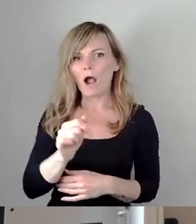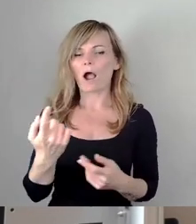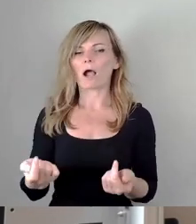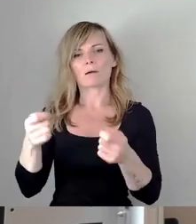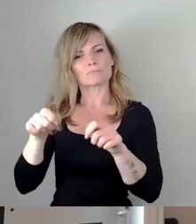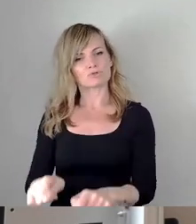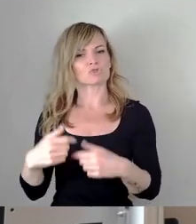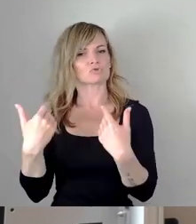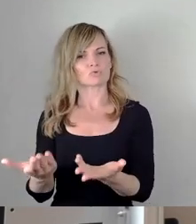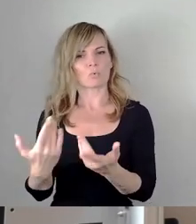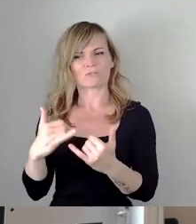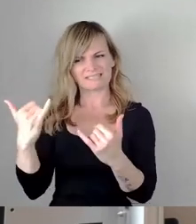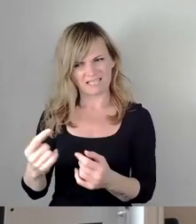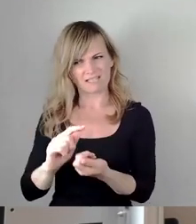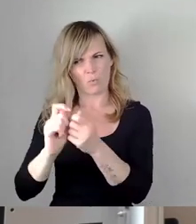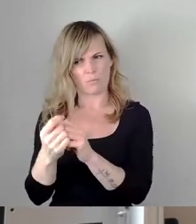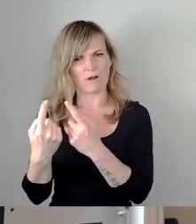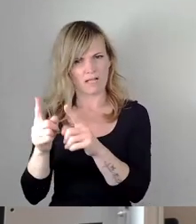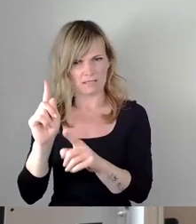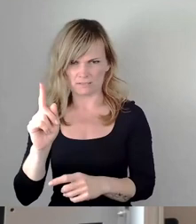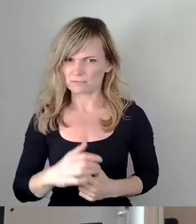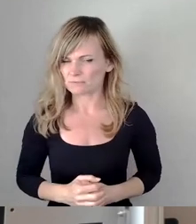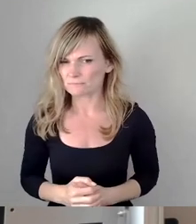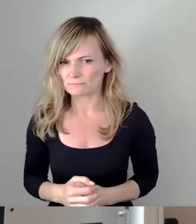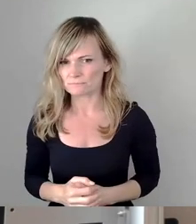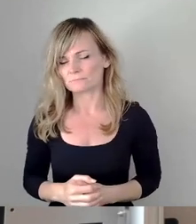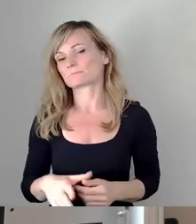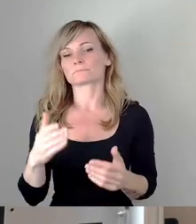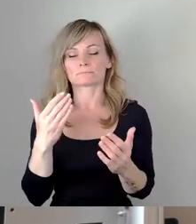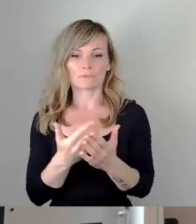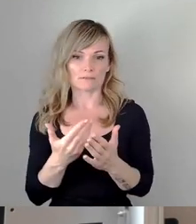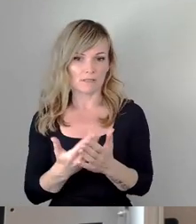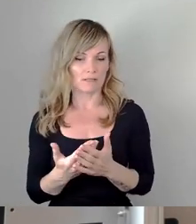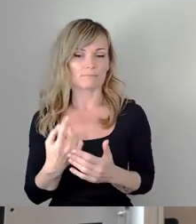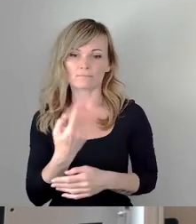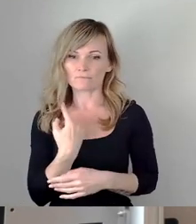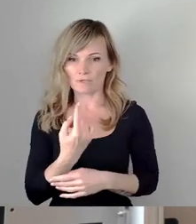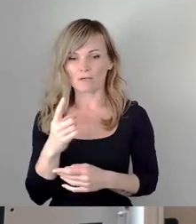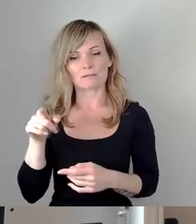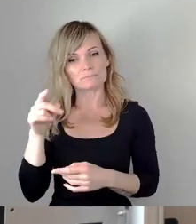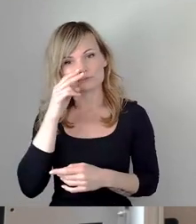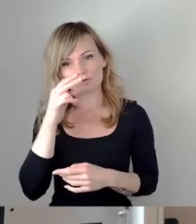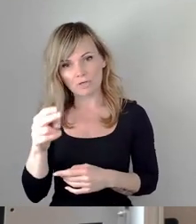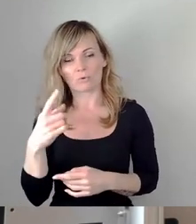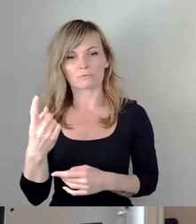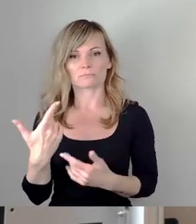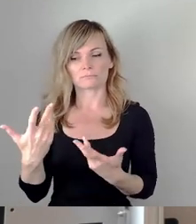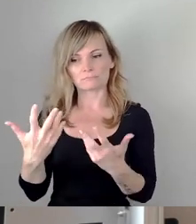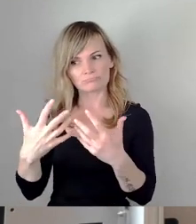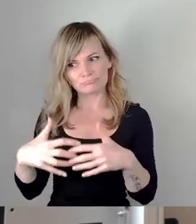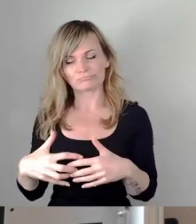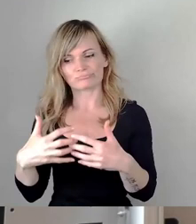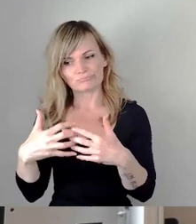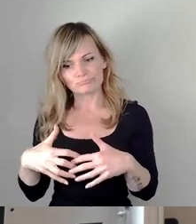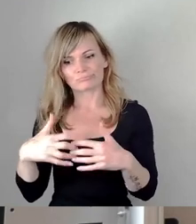das haben wir ja nun kürzlich erfahren. Und da werden wir uns dann wirklich auch damit auseinandersetzen müssen und dann